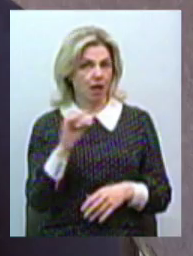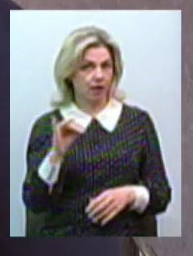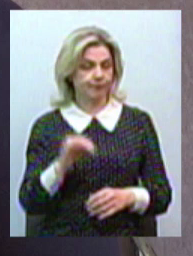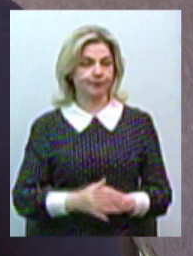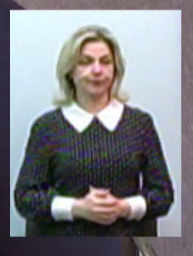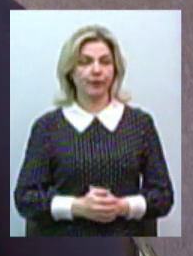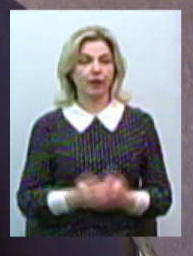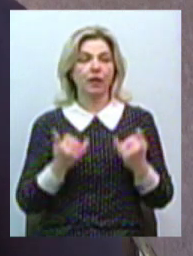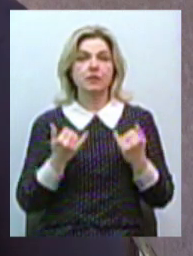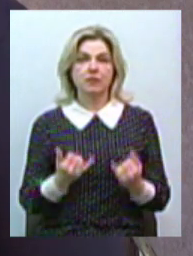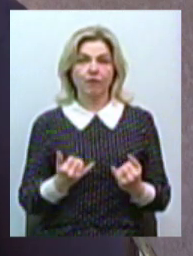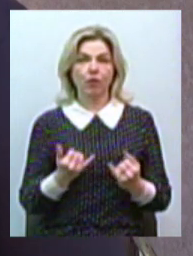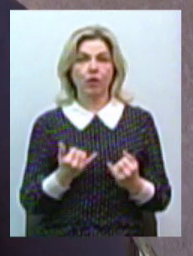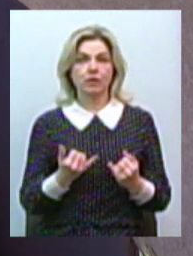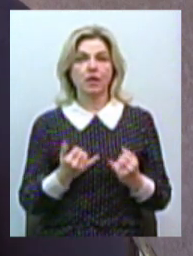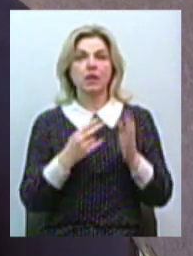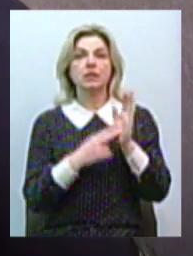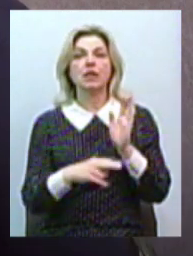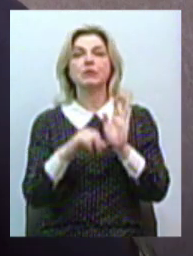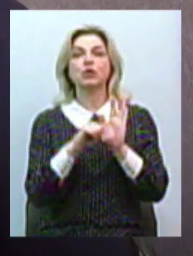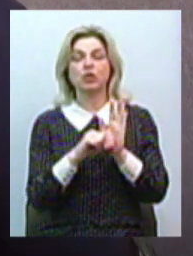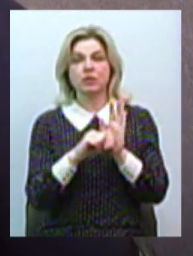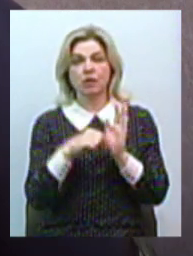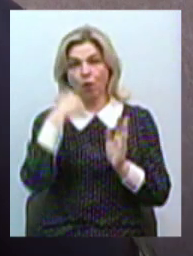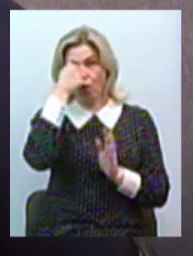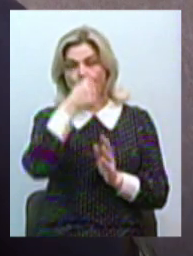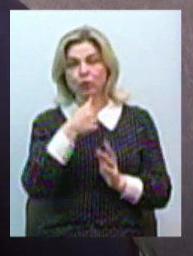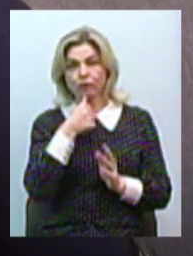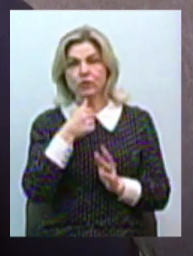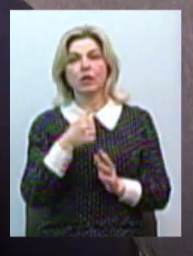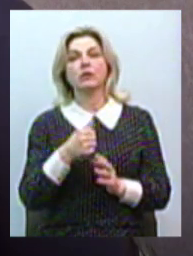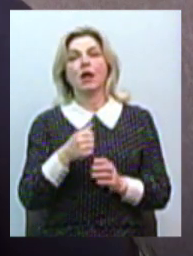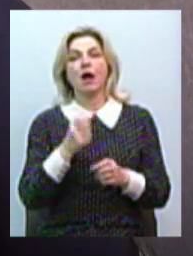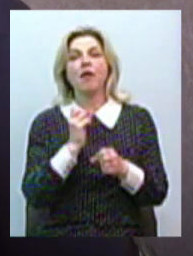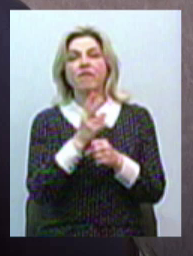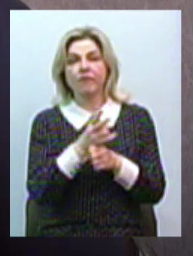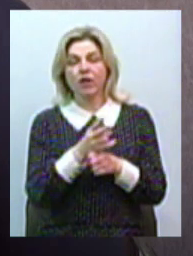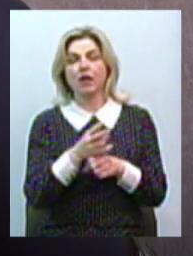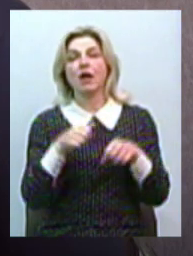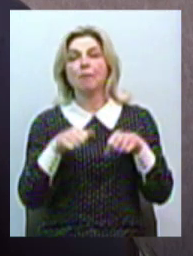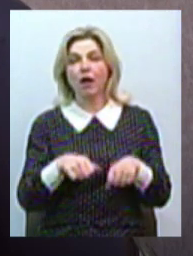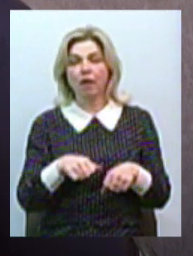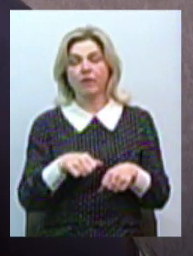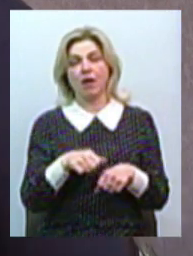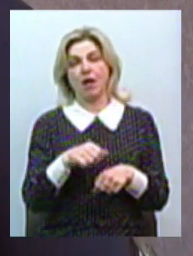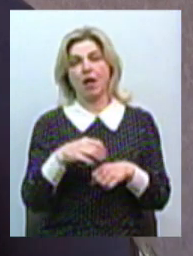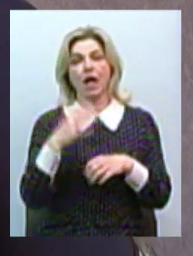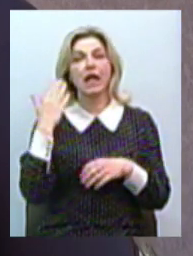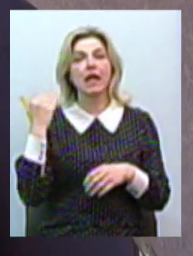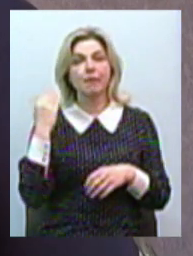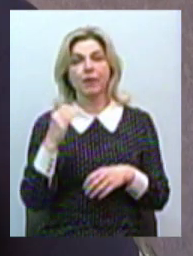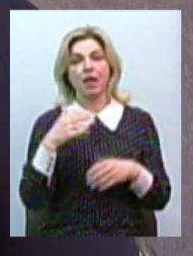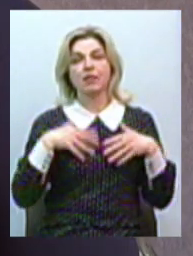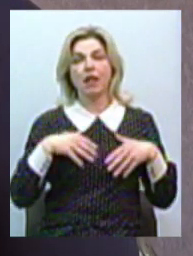Сьогодні 76-та річниця депортації кримсько-татарського народу. Ми скобимо з усім